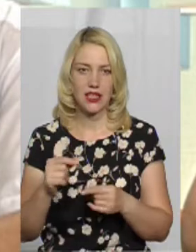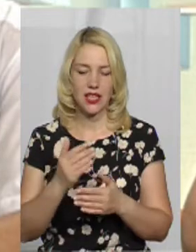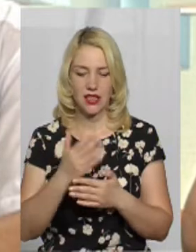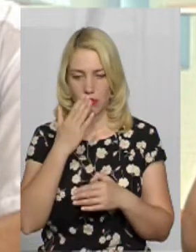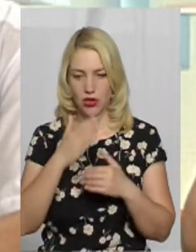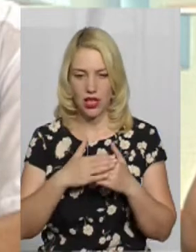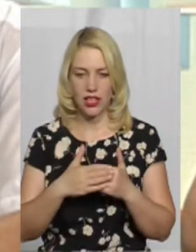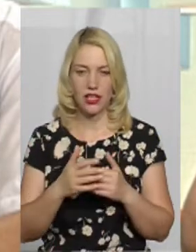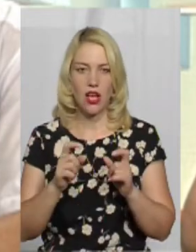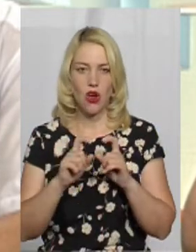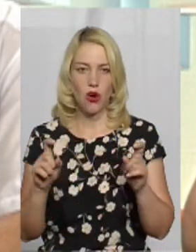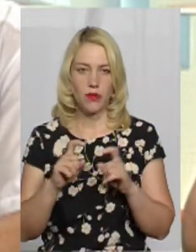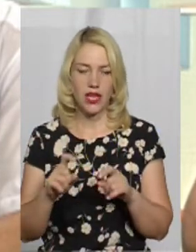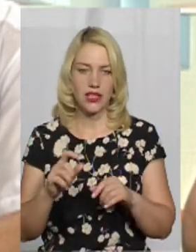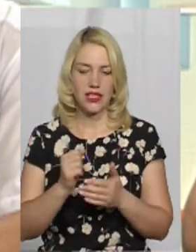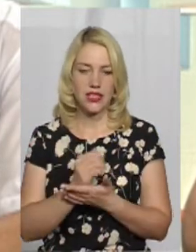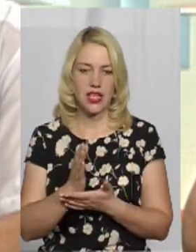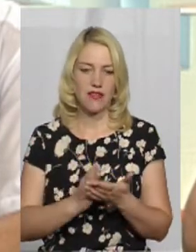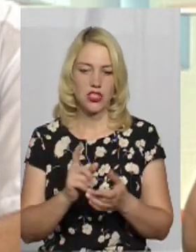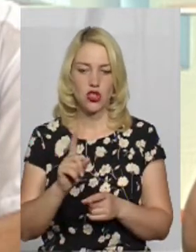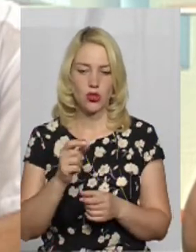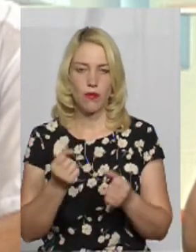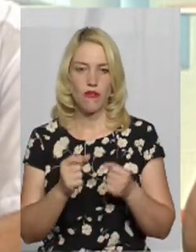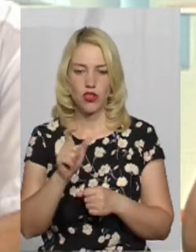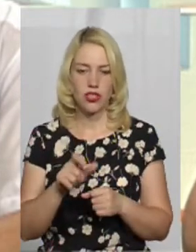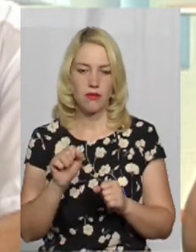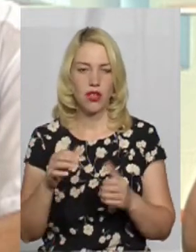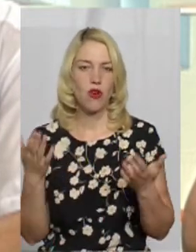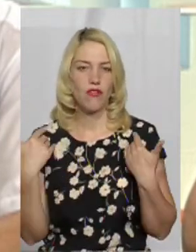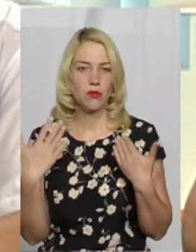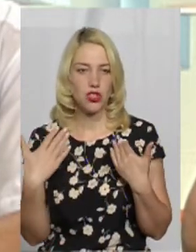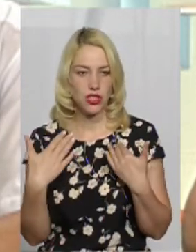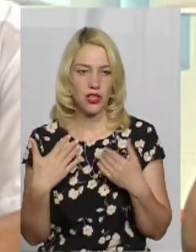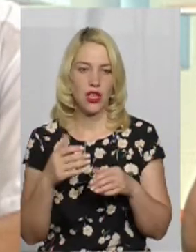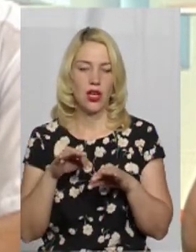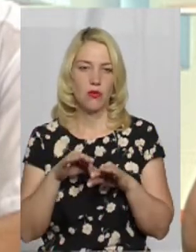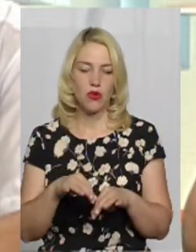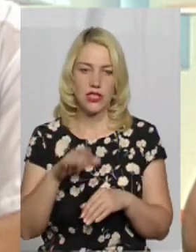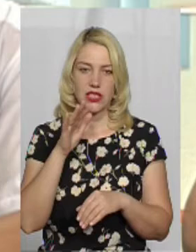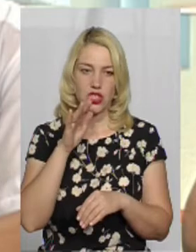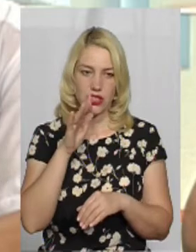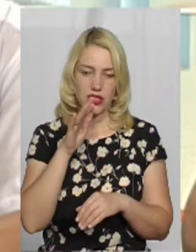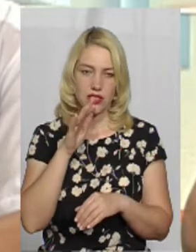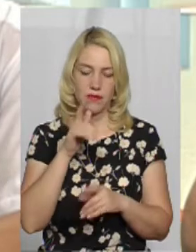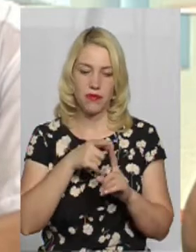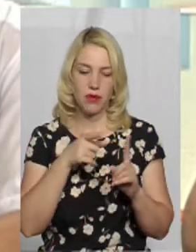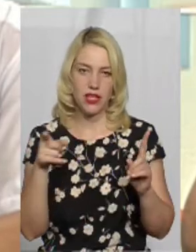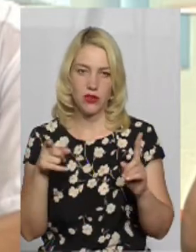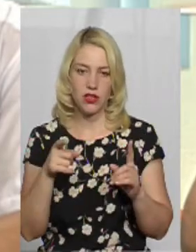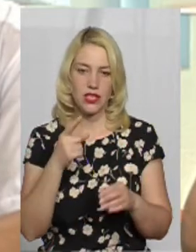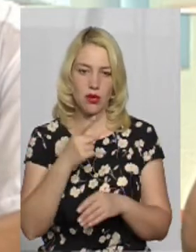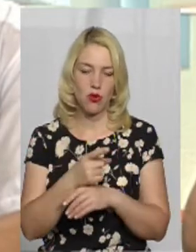неподалік об'єкти сервісу, щоб водій міг відпочити, провести час в період